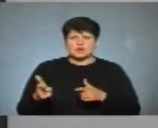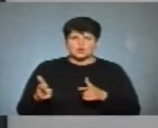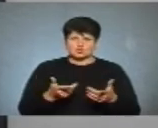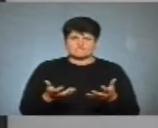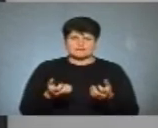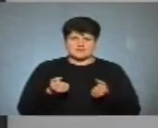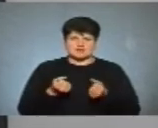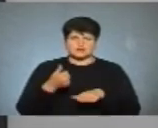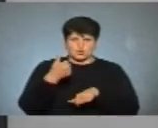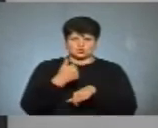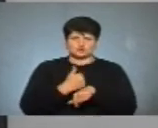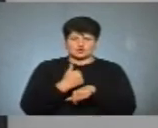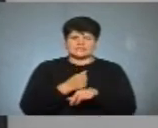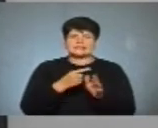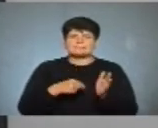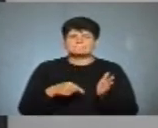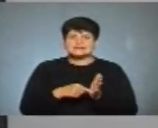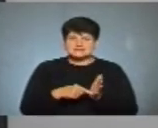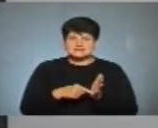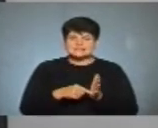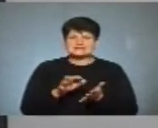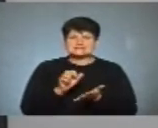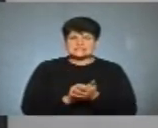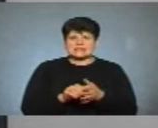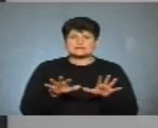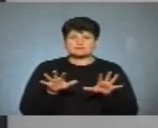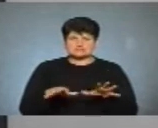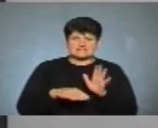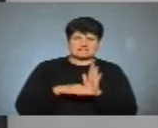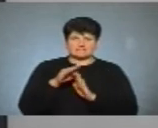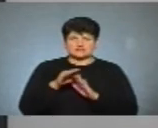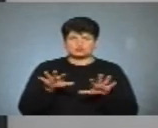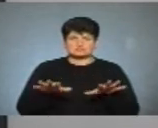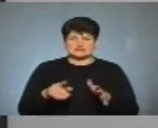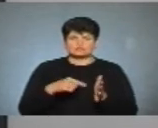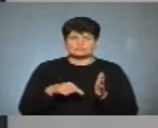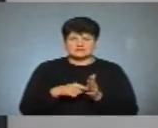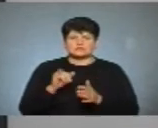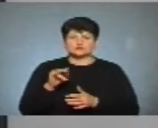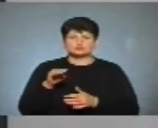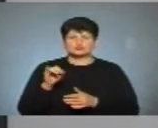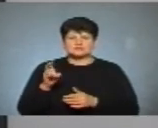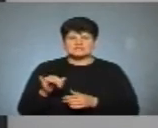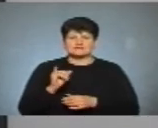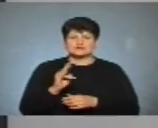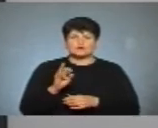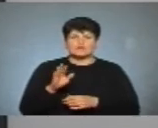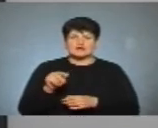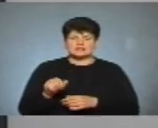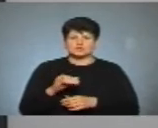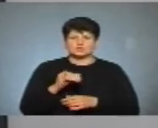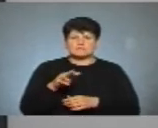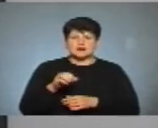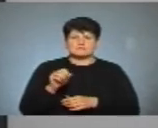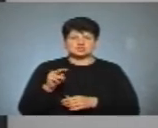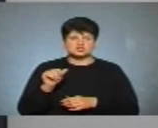очолити місто і заміняти найвищу посаду в місті. Це і Ігор Турський, і Іван Ковалик, і Юлія Мамчак, і Олег